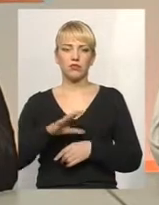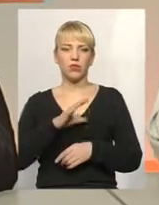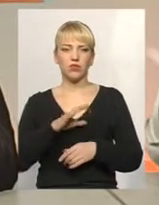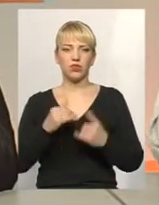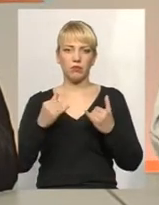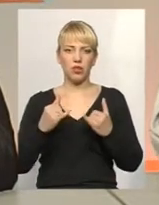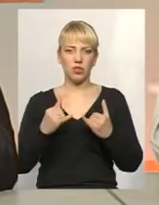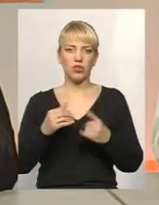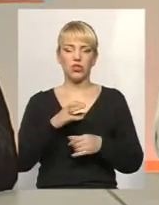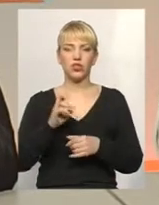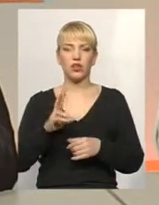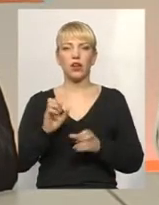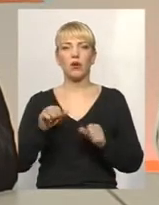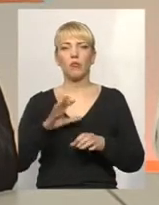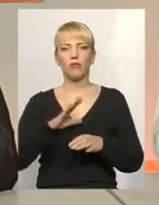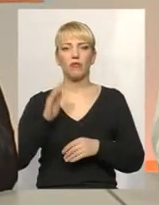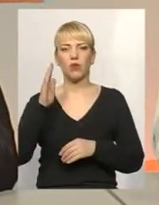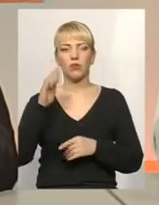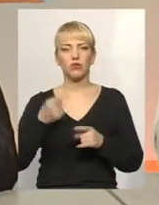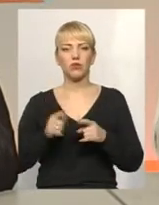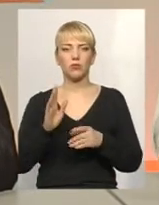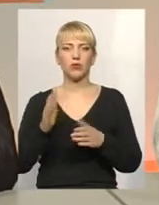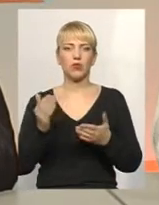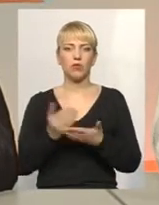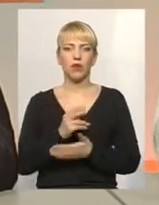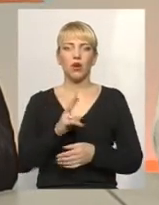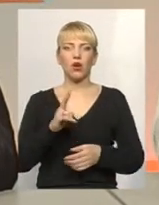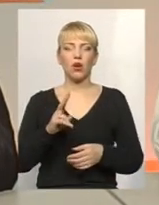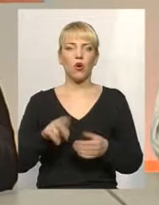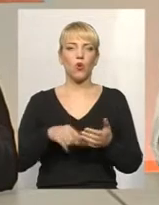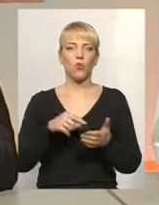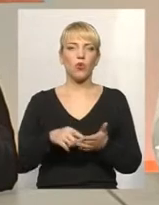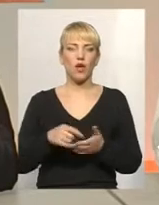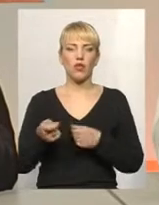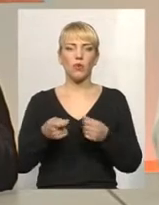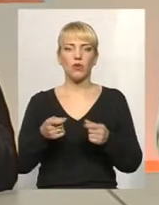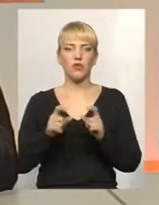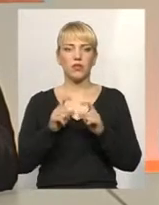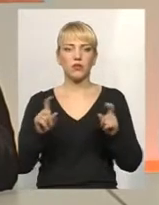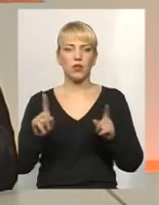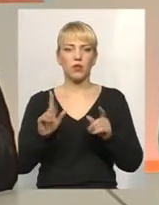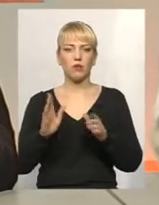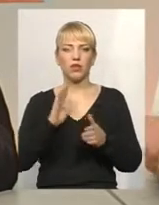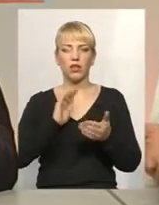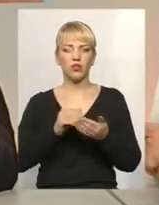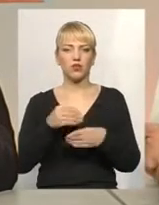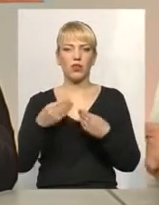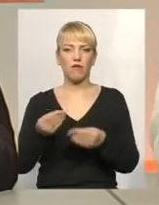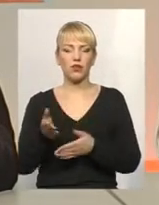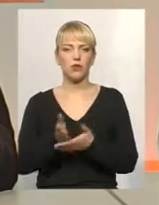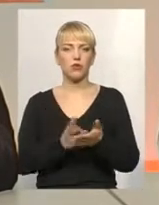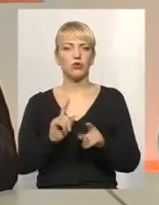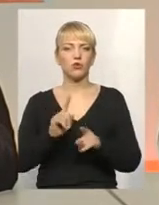теперішній жека в майбутньому, можливо, це буде якась комунальна управлінська компанія, буде якісніше надавати послуги, то чому ж і не